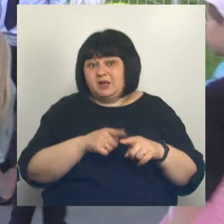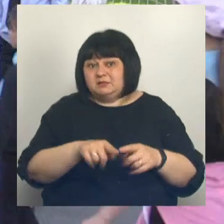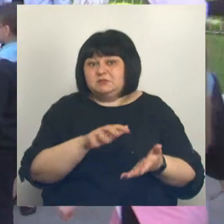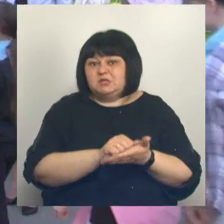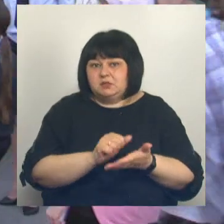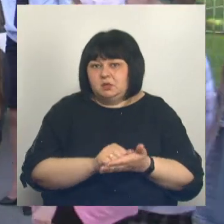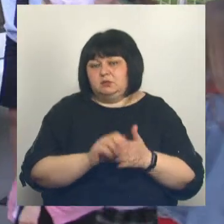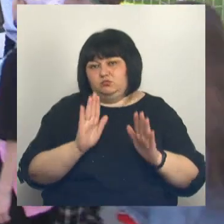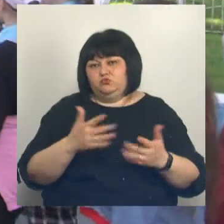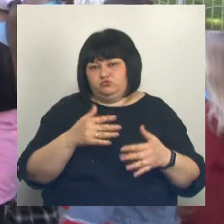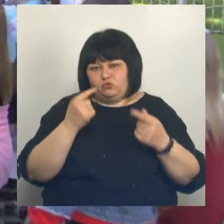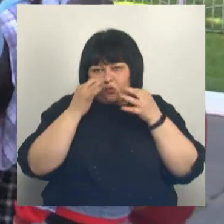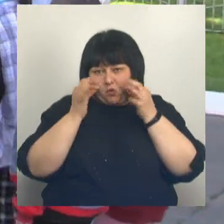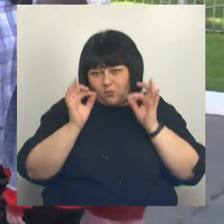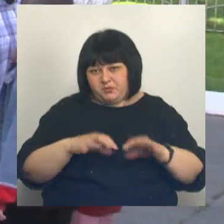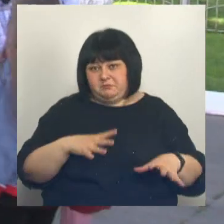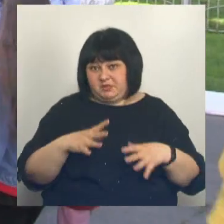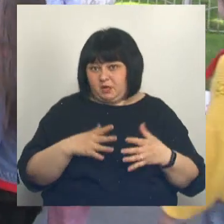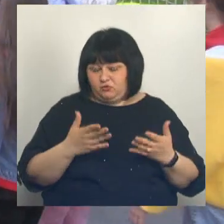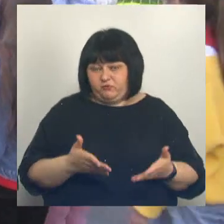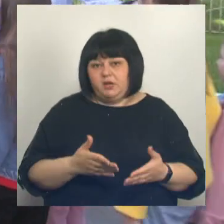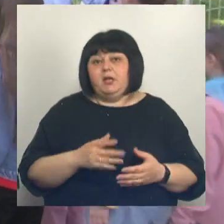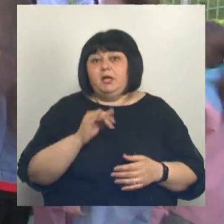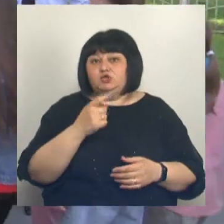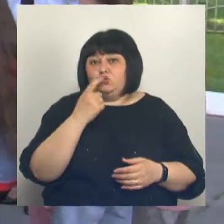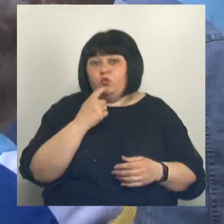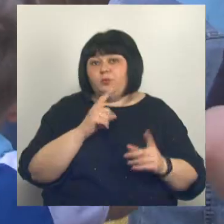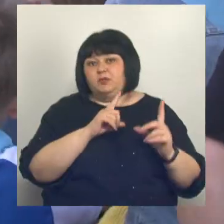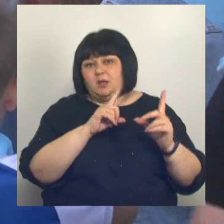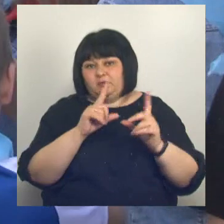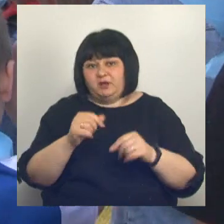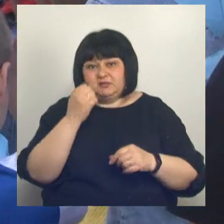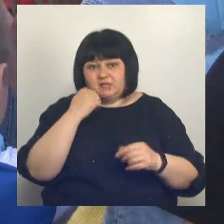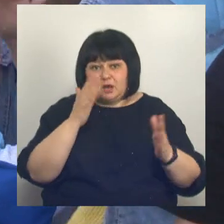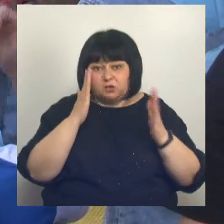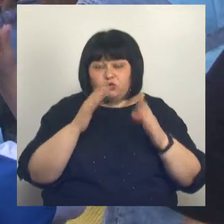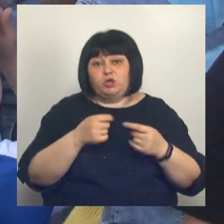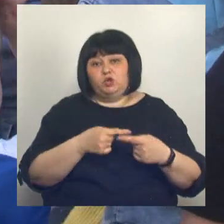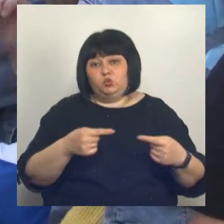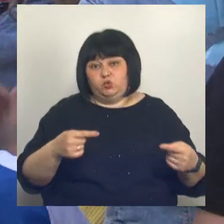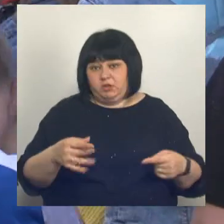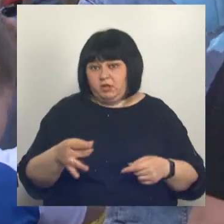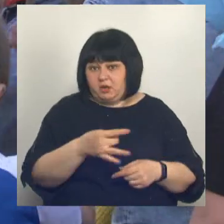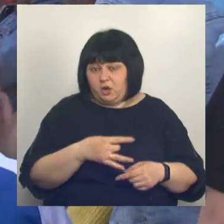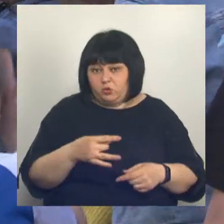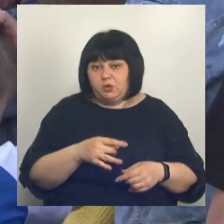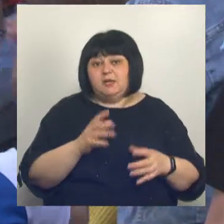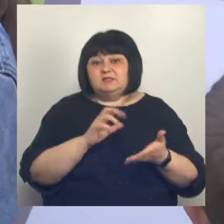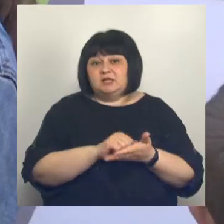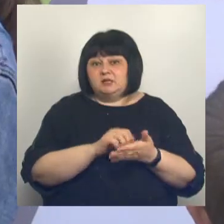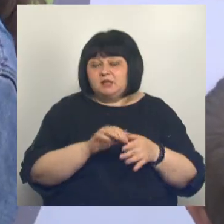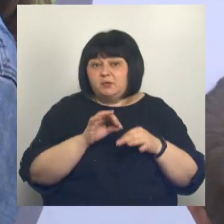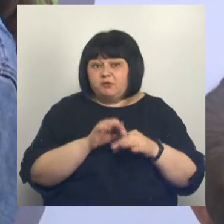будут уже подготовлены. Из Губкина автобус-тренажер отправится в Старый Оскол, а затем и в другие муниципалитеты. Занятия проведут для